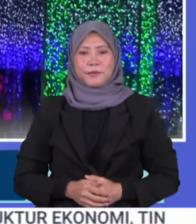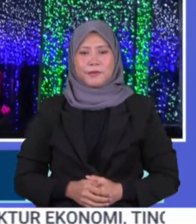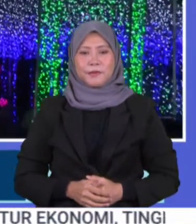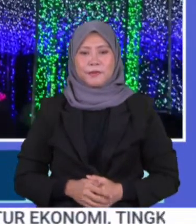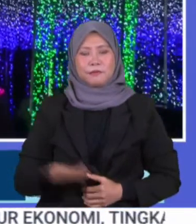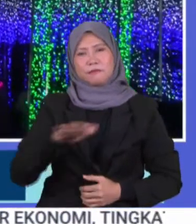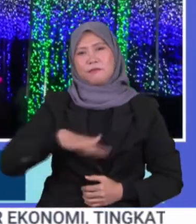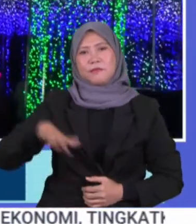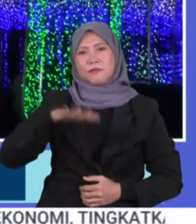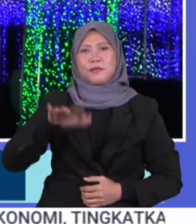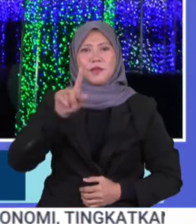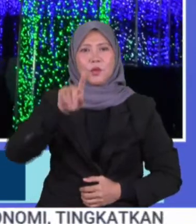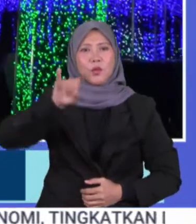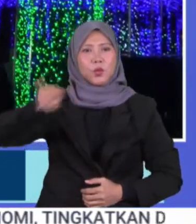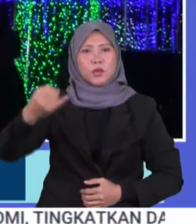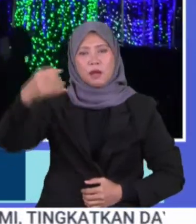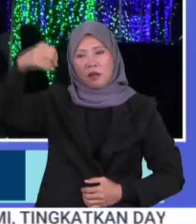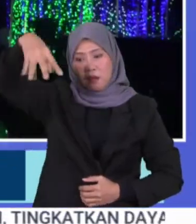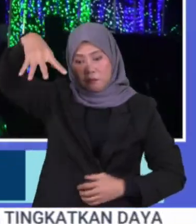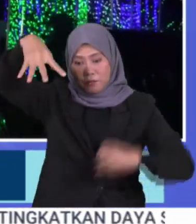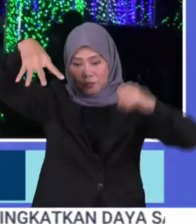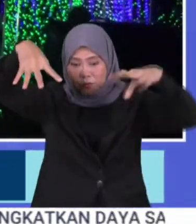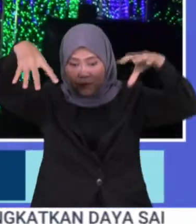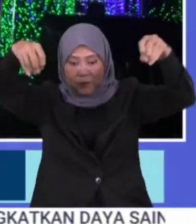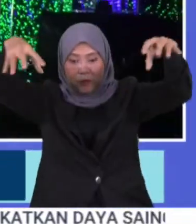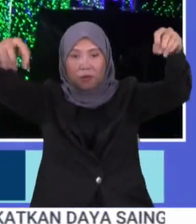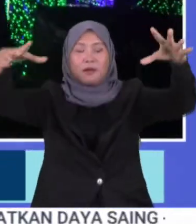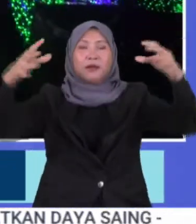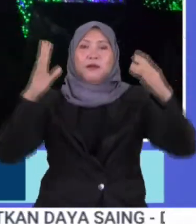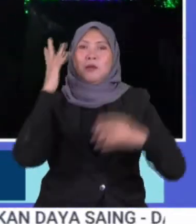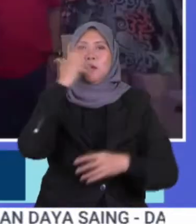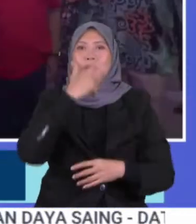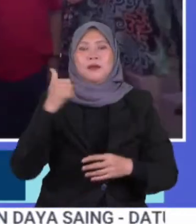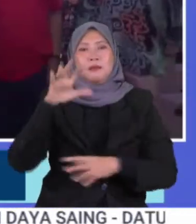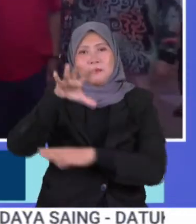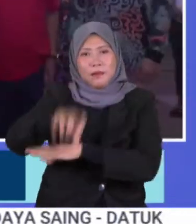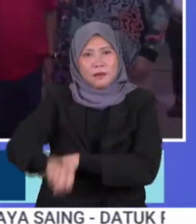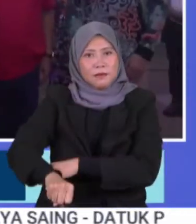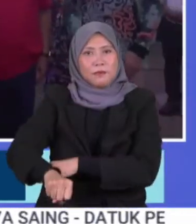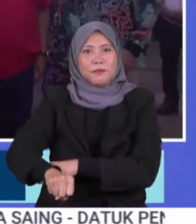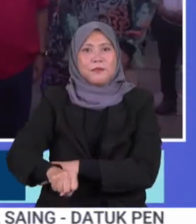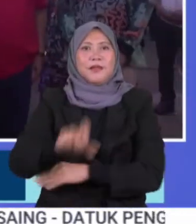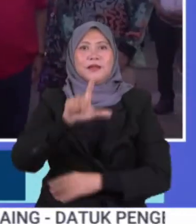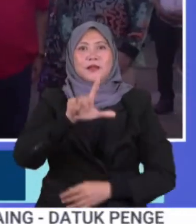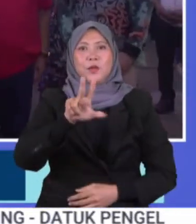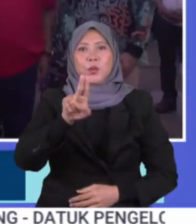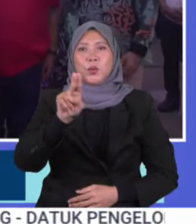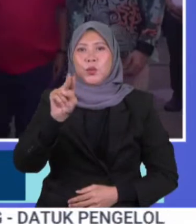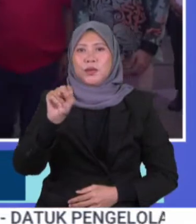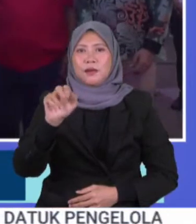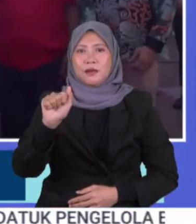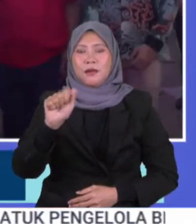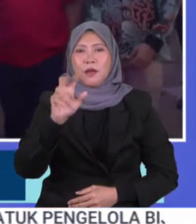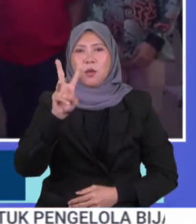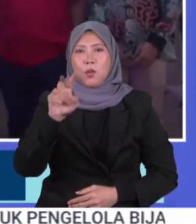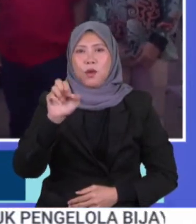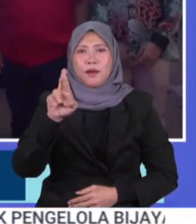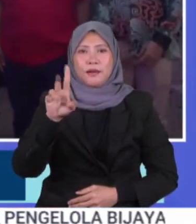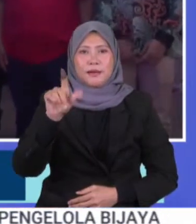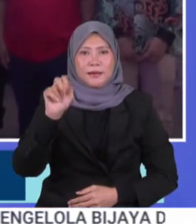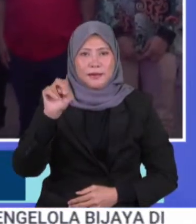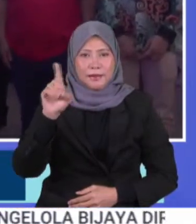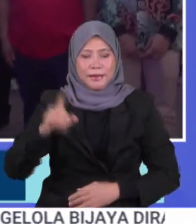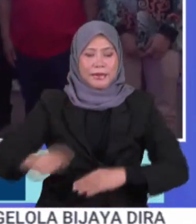Hampir sejuta mentol lampu berwarna-warni menghiasi suasana malam di Festival Luna Wonderland yang berlansung di